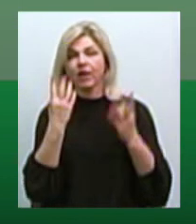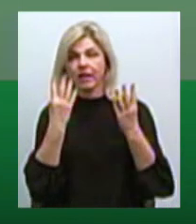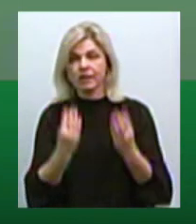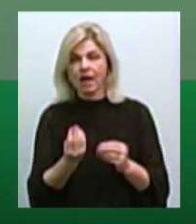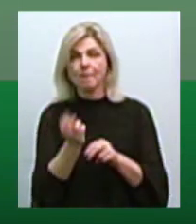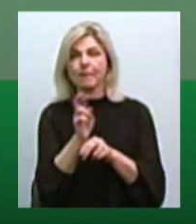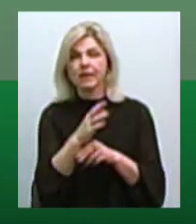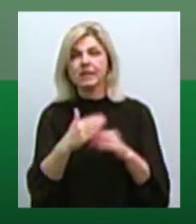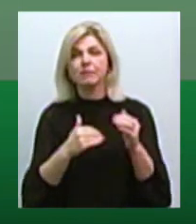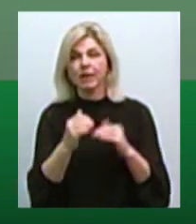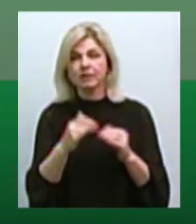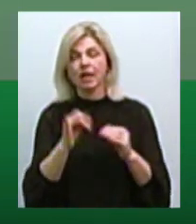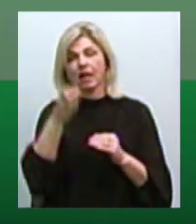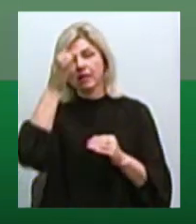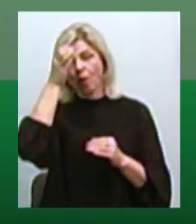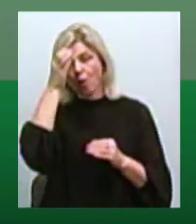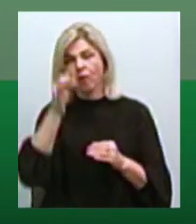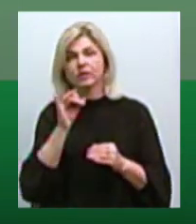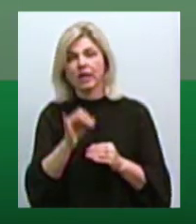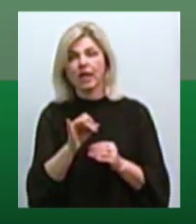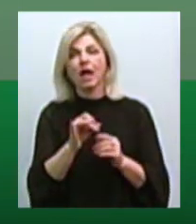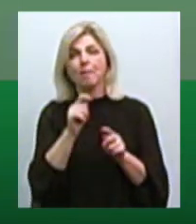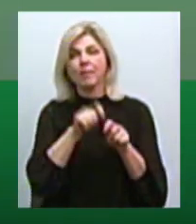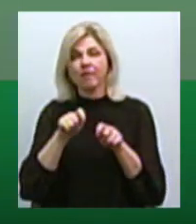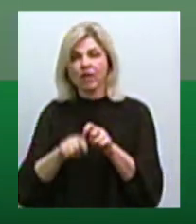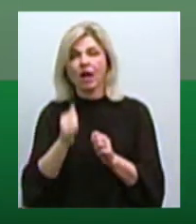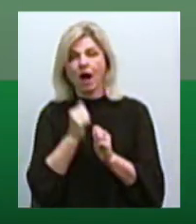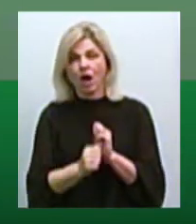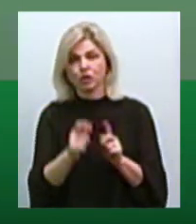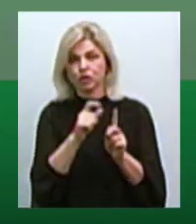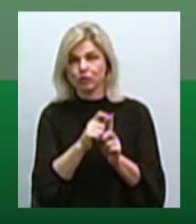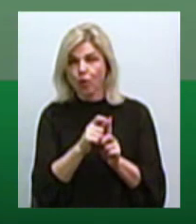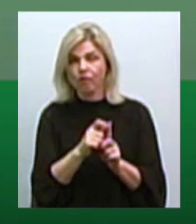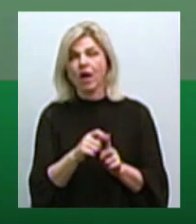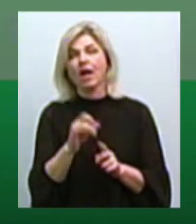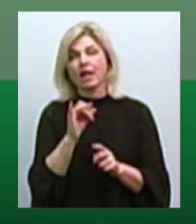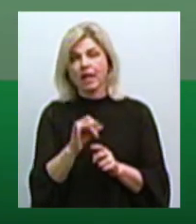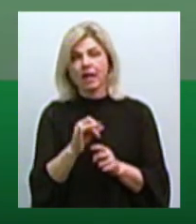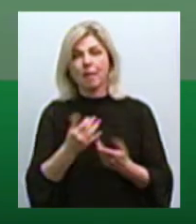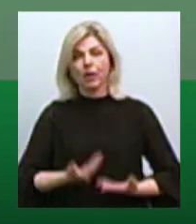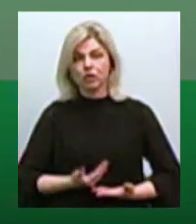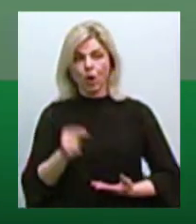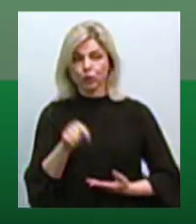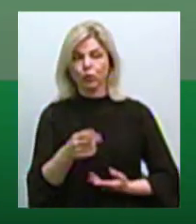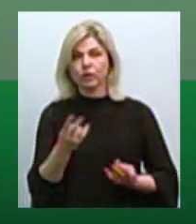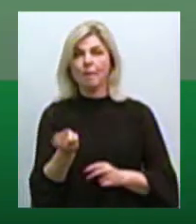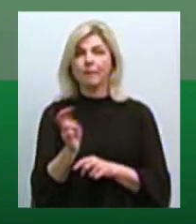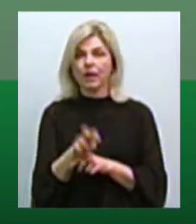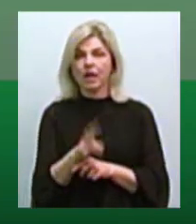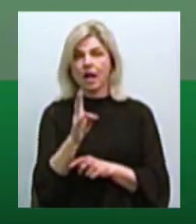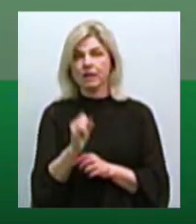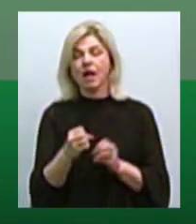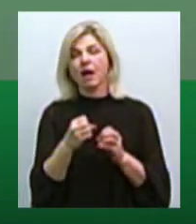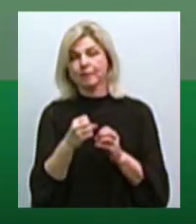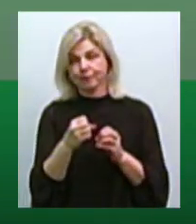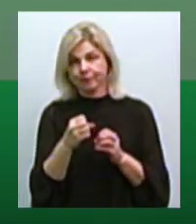фахівця, до філолога, до науковця, вивірити кожне слово, розумієте, порадитися, пережити з цим. А тут треба було протягом 15 хвилин надіслати,